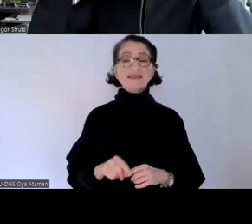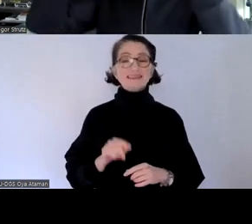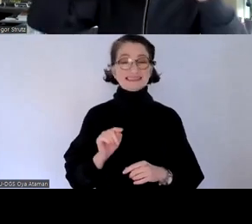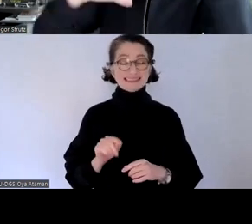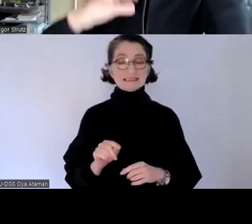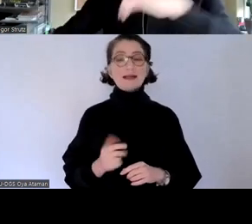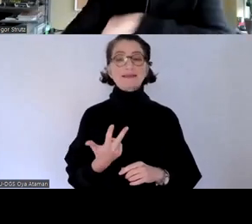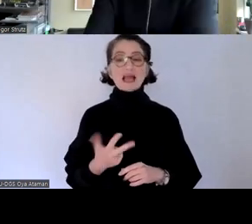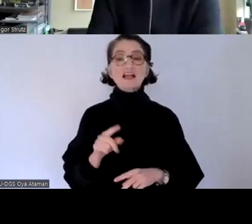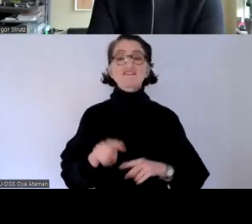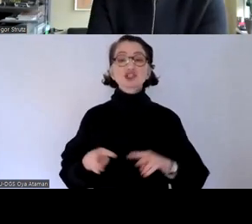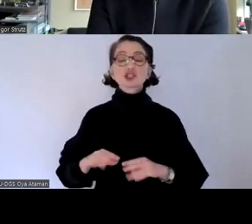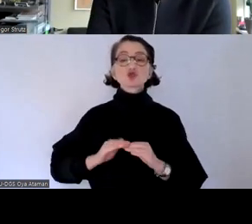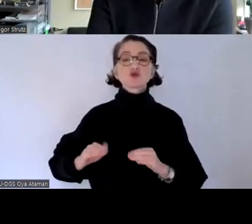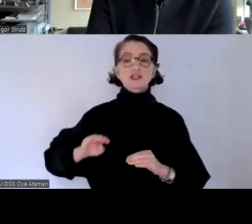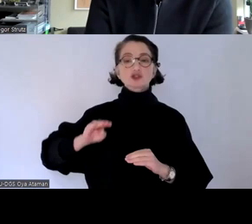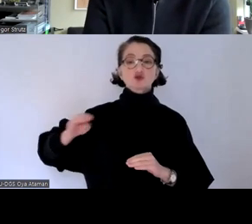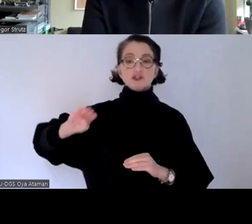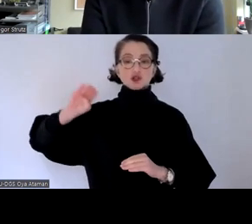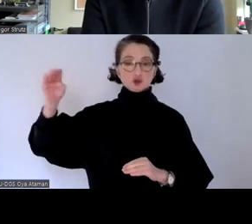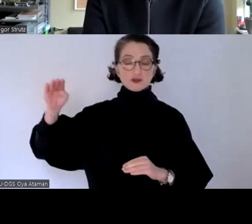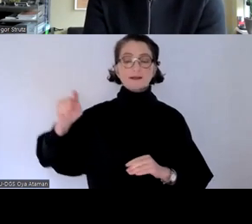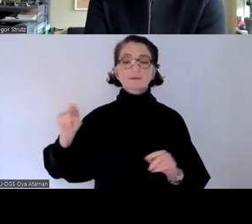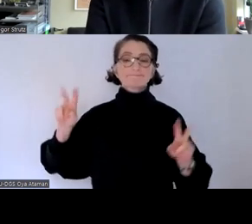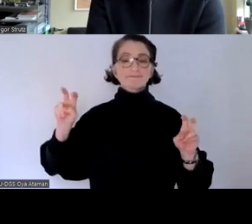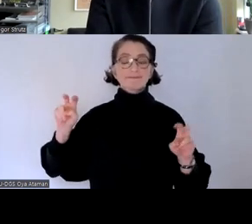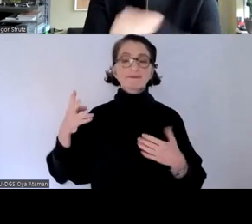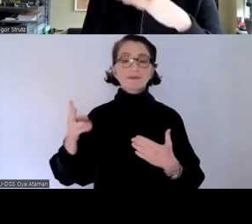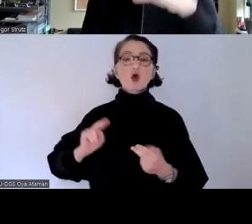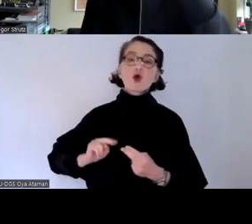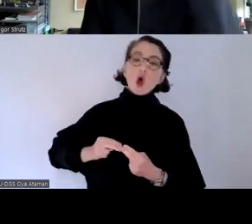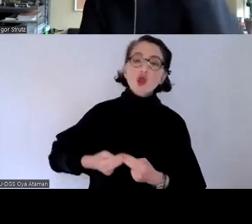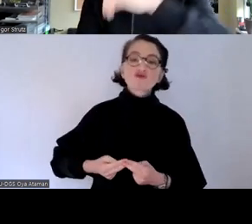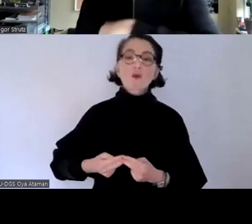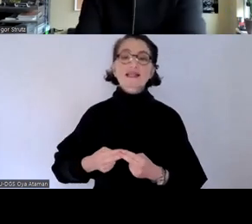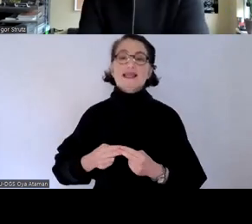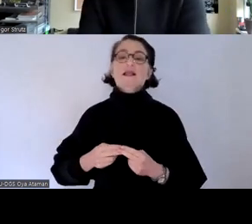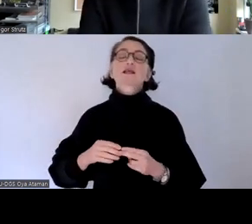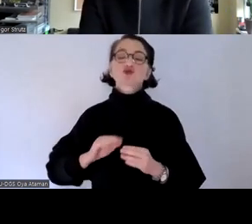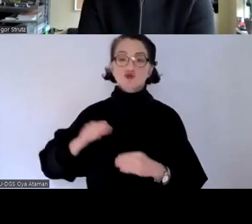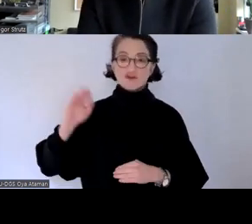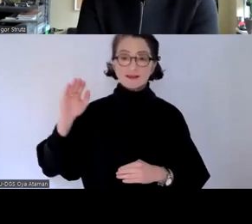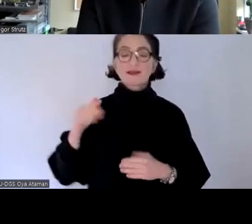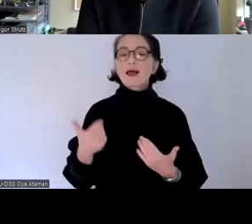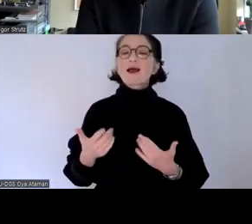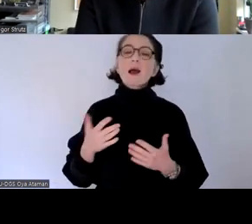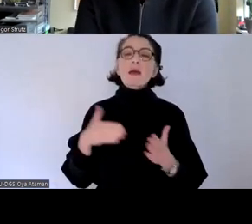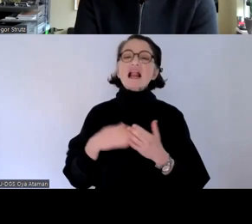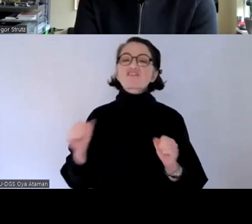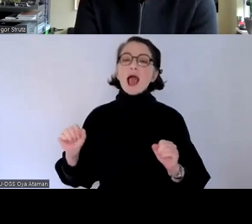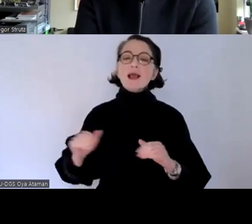quasi stufen konformitätsstufen packt die sozusagen verschiedenen levels der barrierefreiheit entsprechen